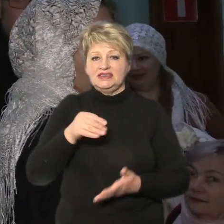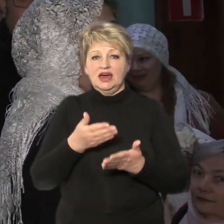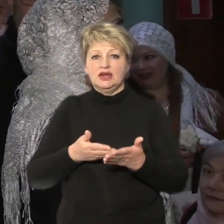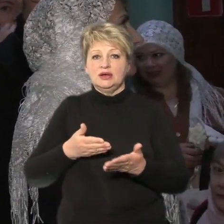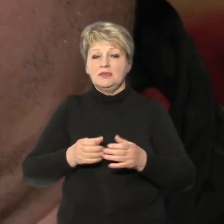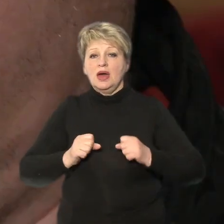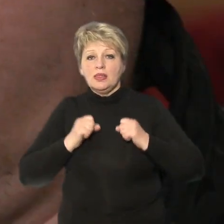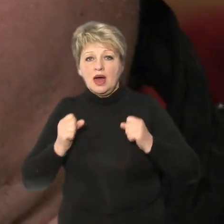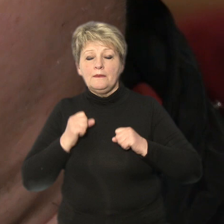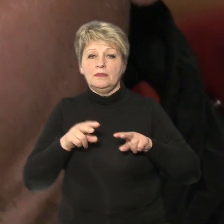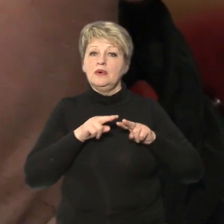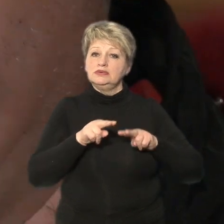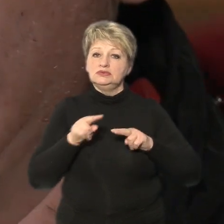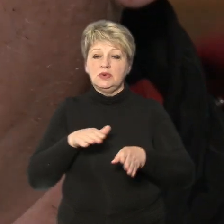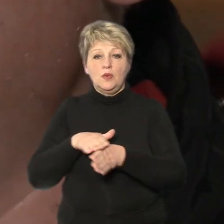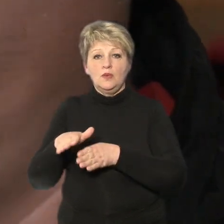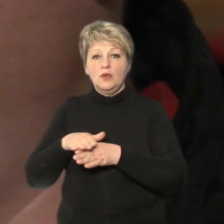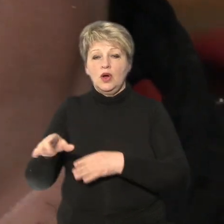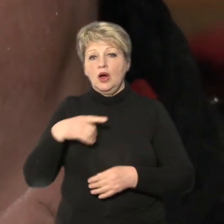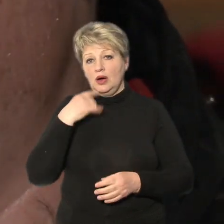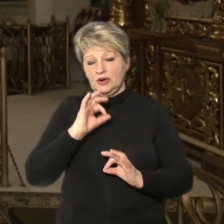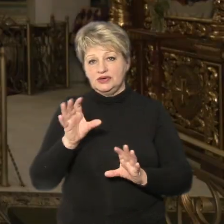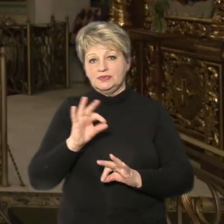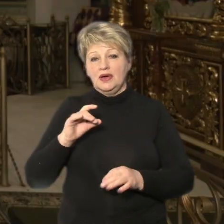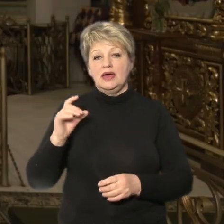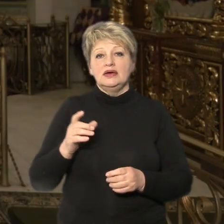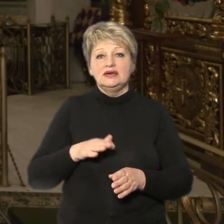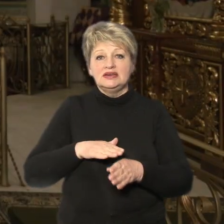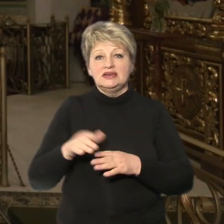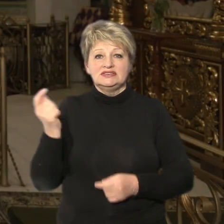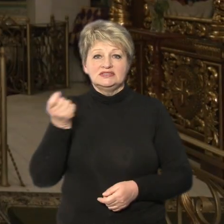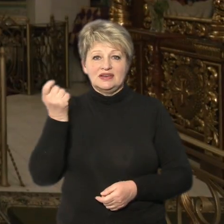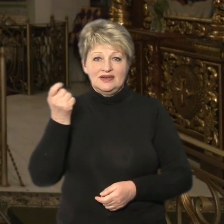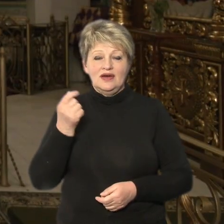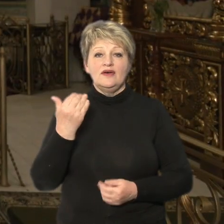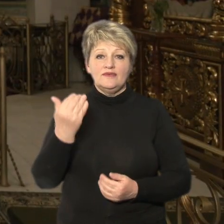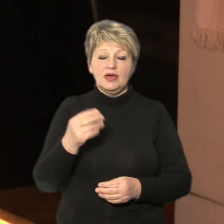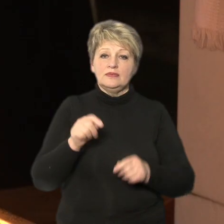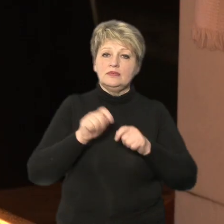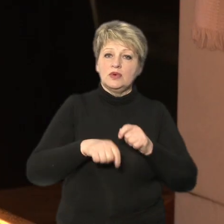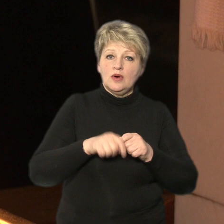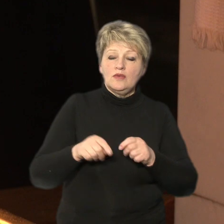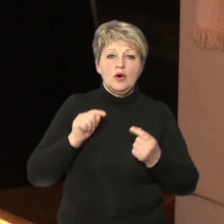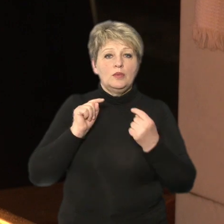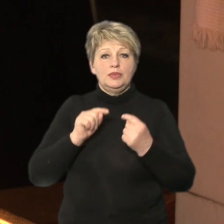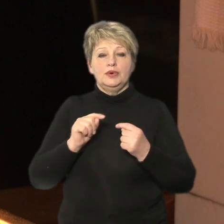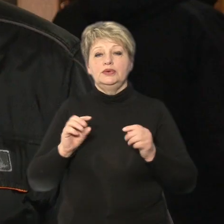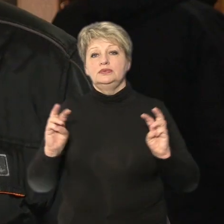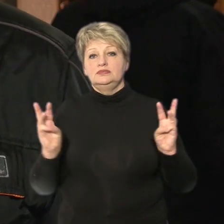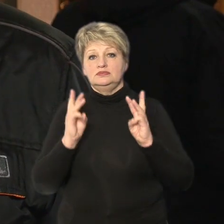намагаємося дотримуватися, розповідає завгоз собору Максим Мальований. Він тут відповідає і за протипожежну безпеку.